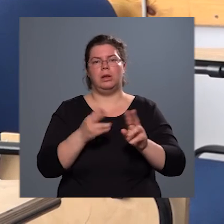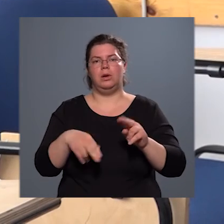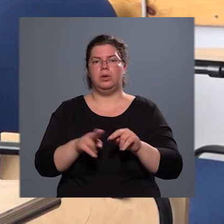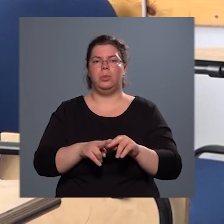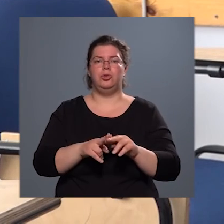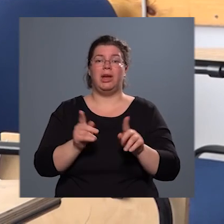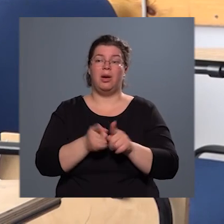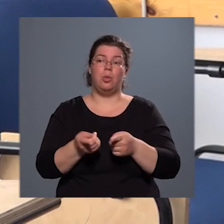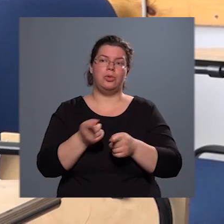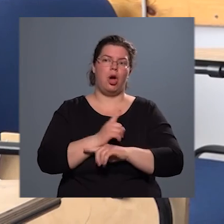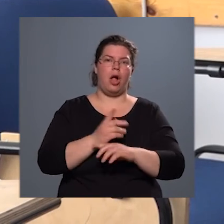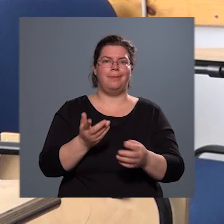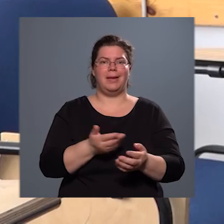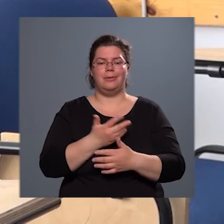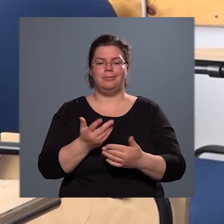úgy hal meg, hogy